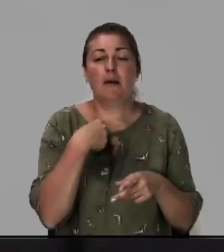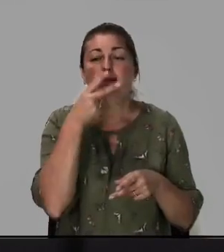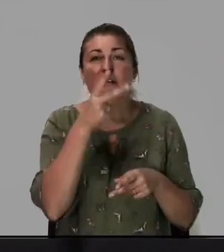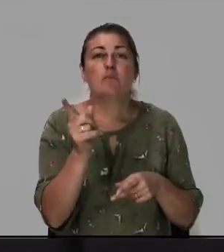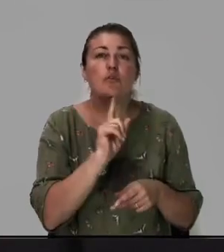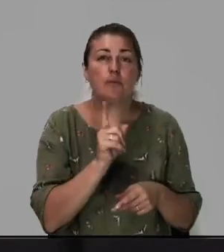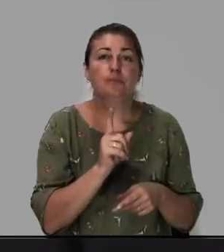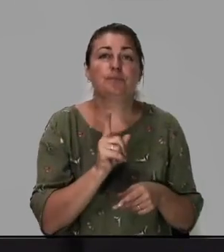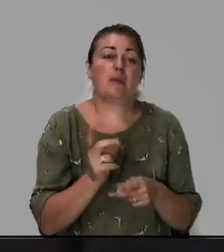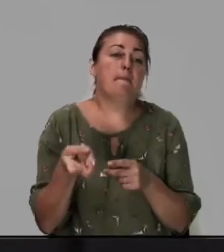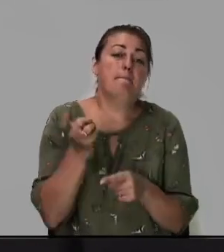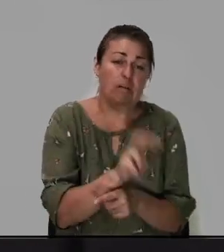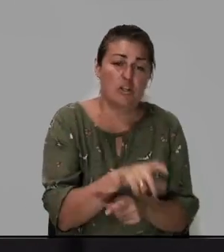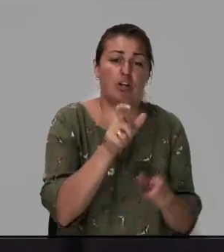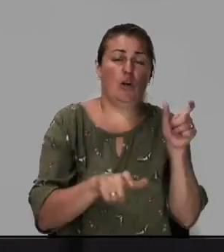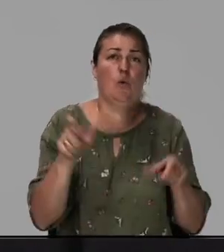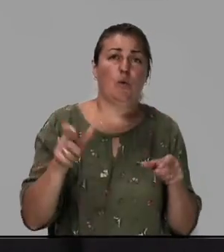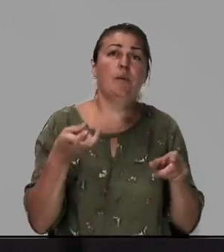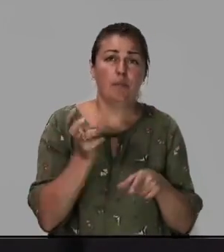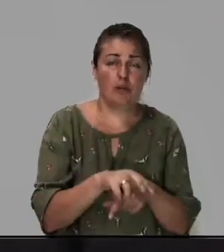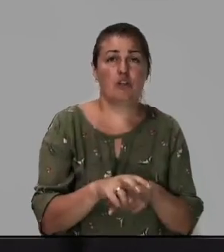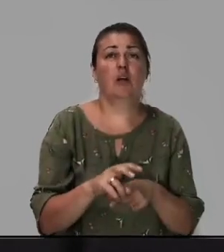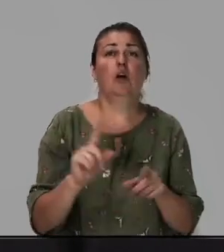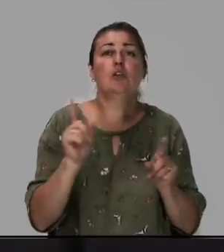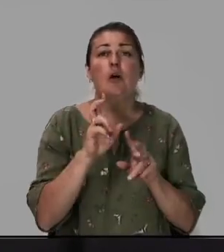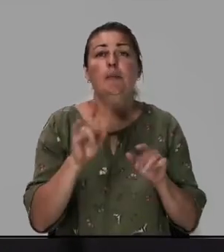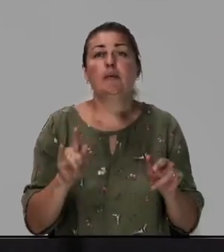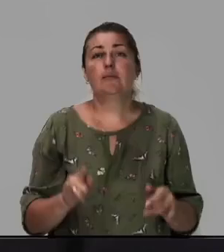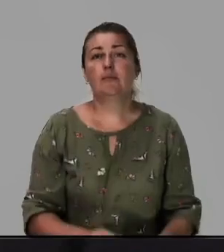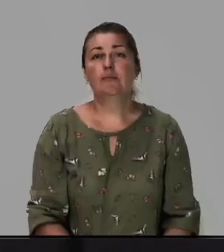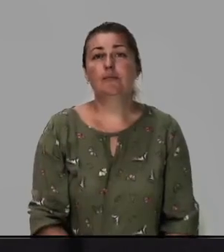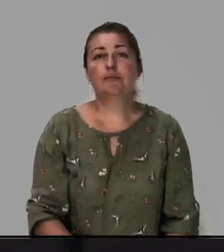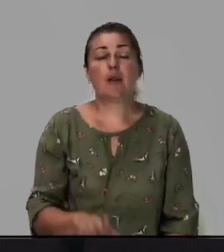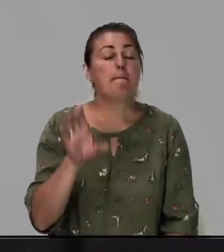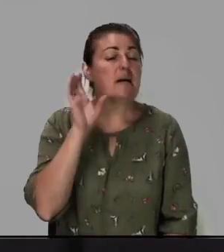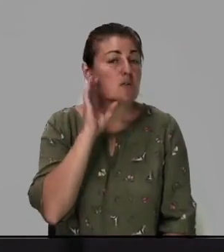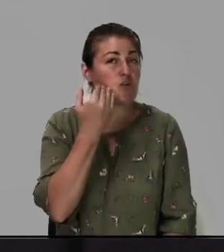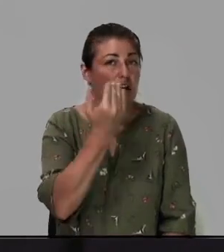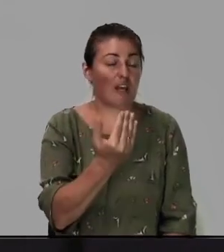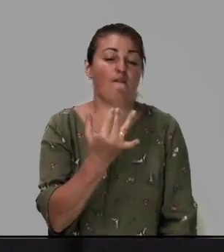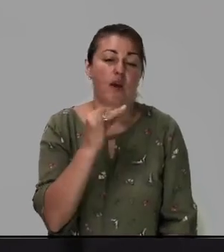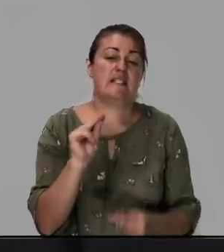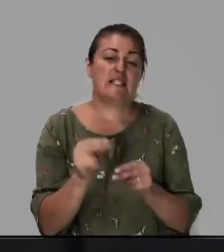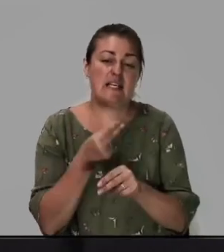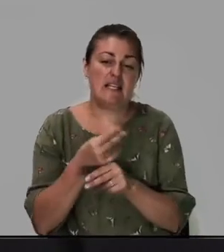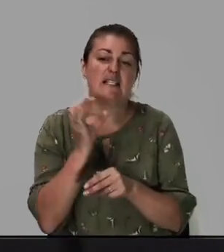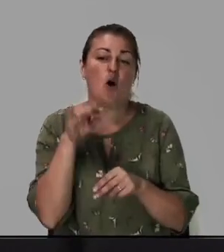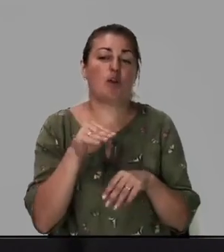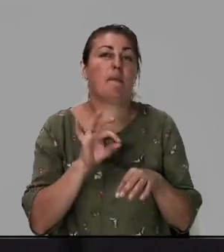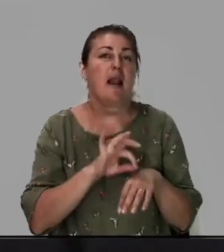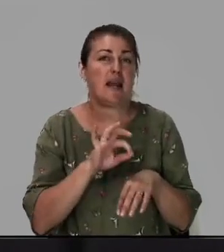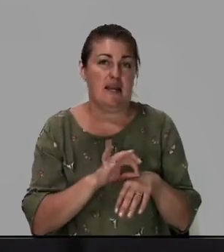пришли люди, пришли люди, чтобы послушать Его и исцелиться от болезней